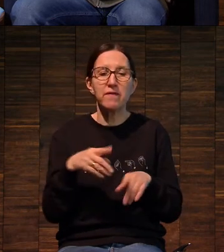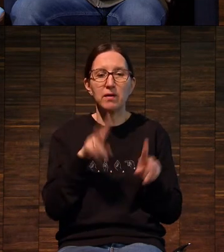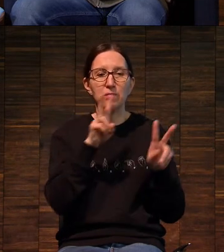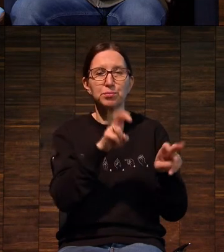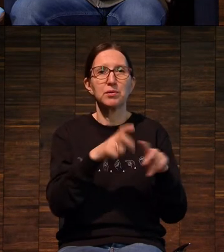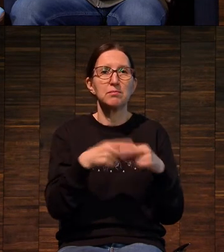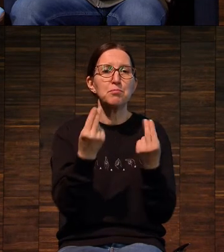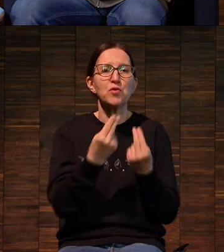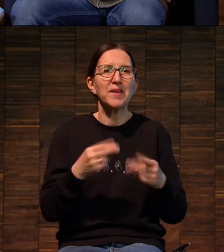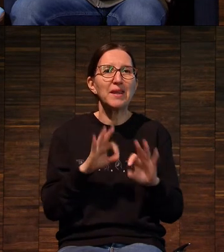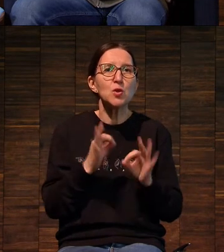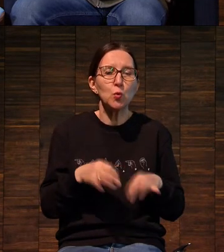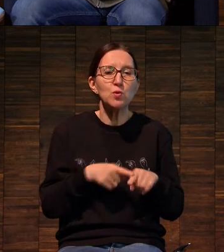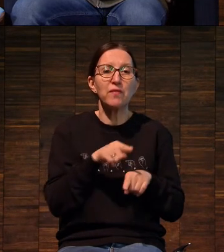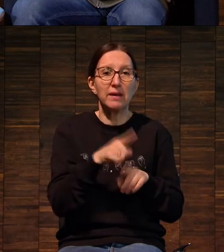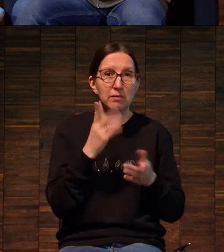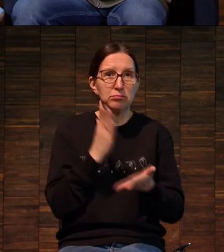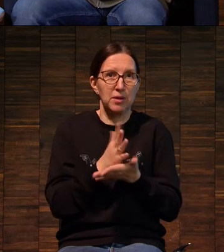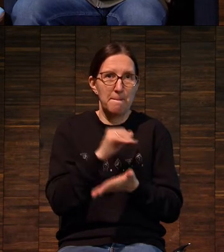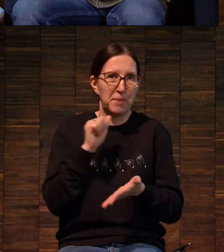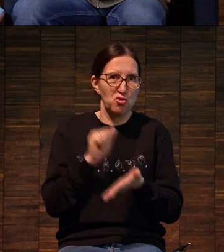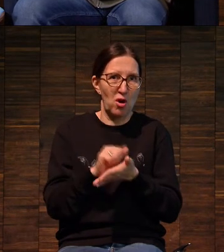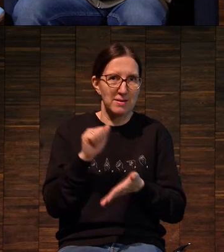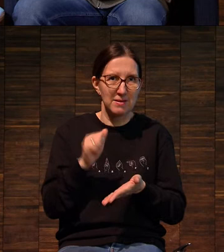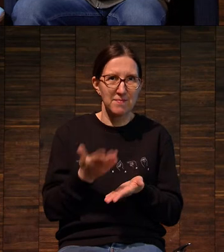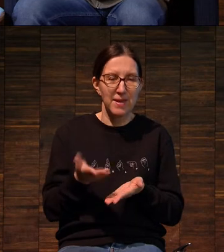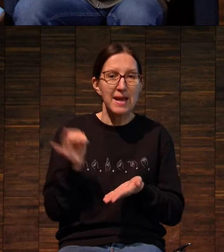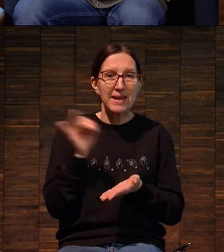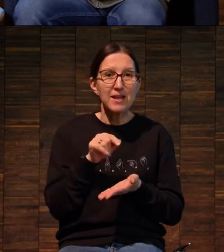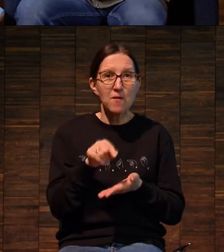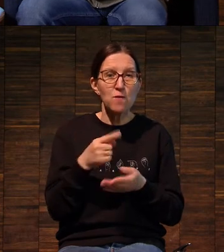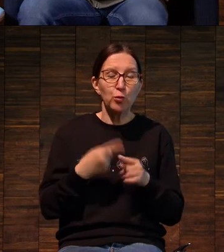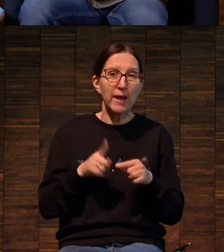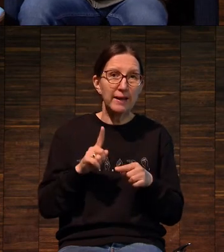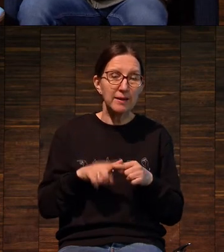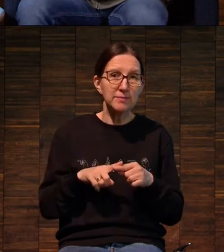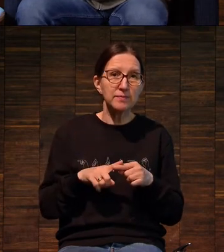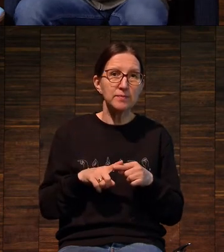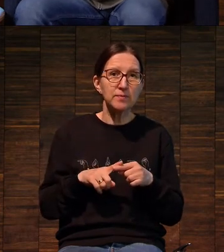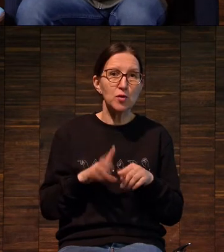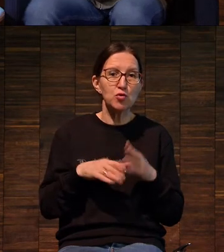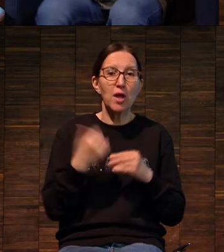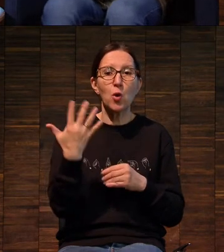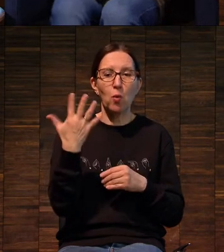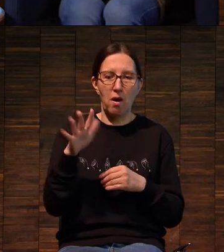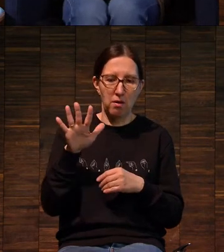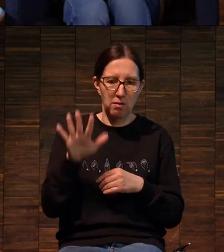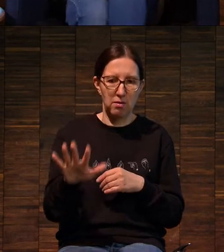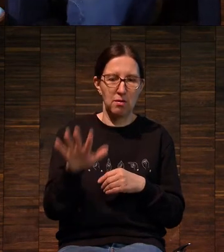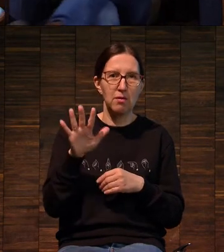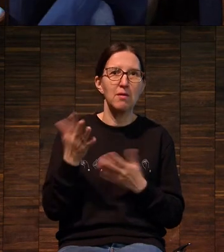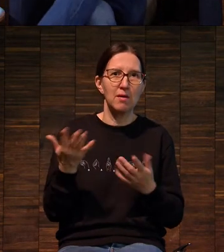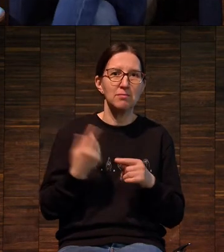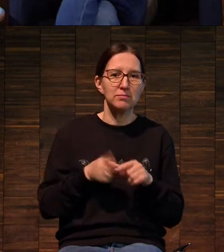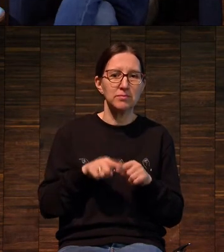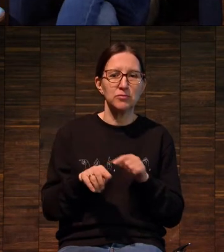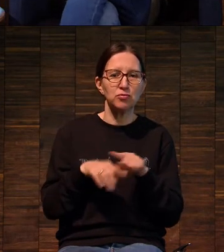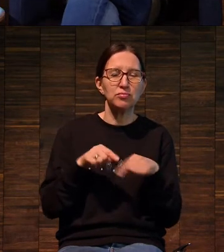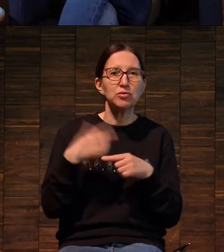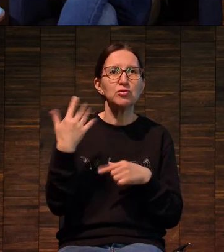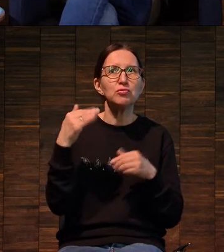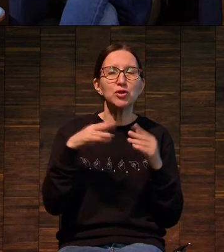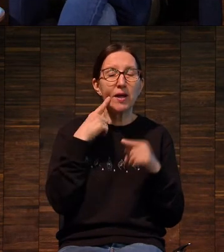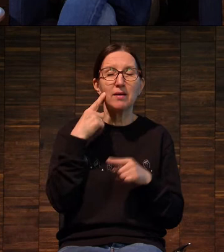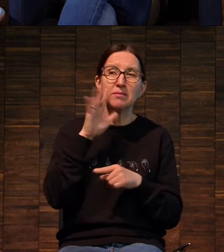искусства. Это была печать. Вот эта вот рука, ей этому отпечатку 40